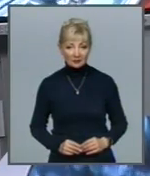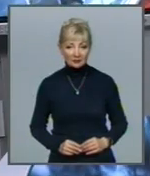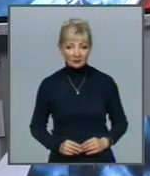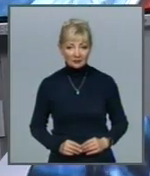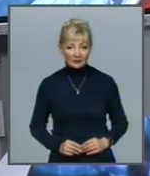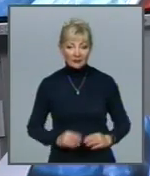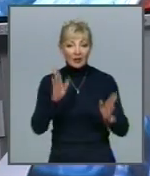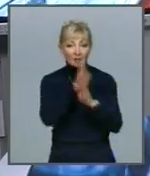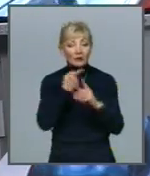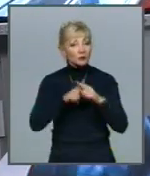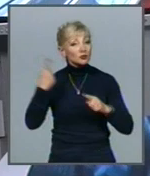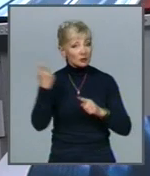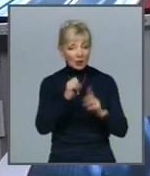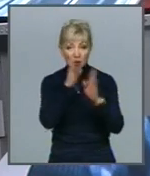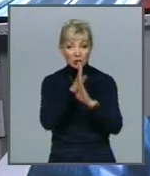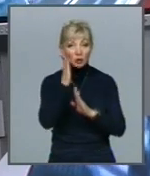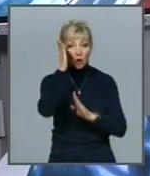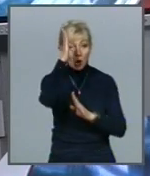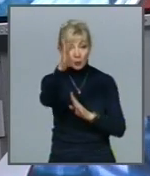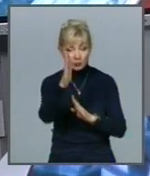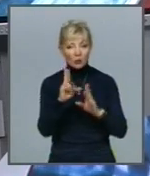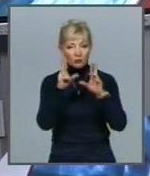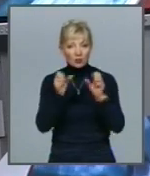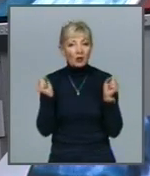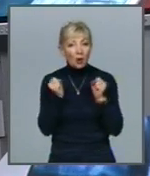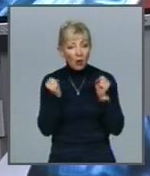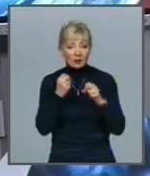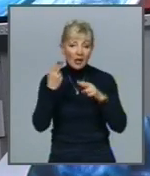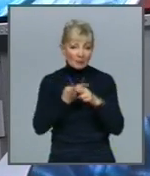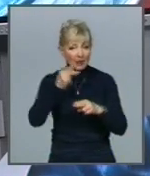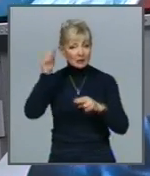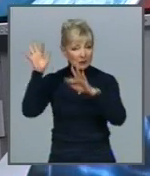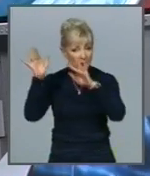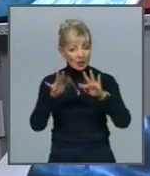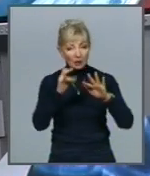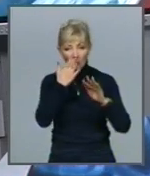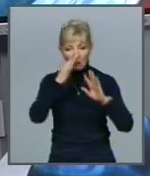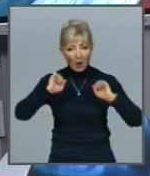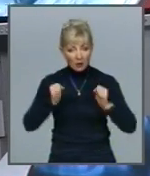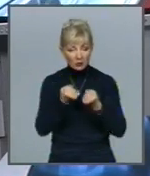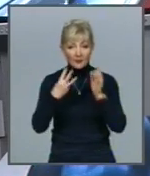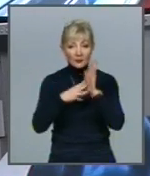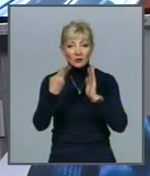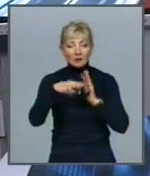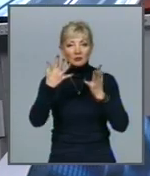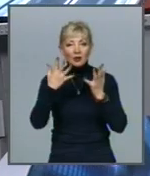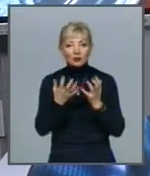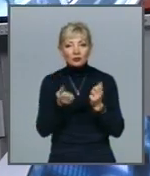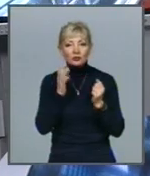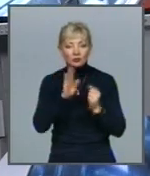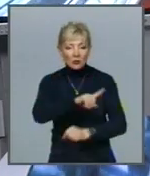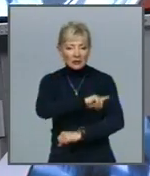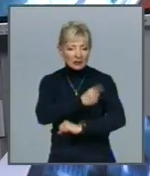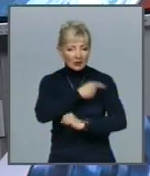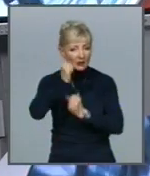Погоду цього тижня синоптики обіцяють зимову Щоправда, без опадів, але з морозами А 8 грудня ще й крижаним сильним